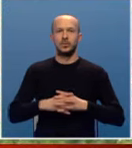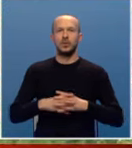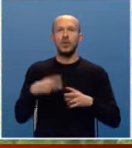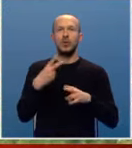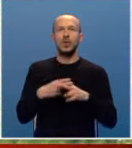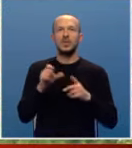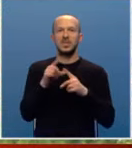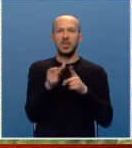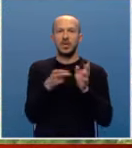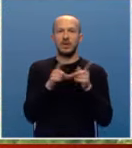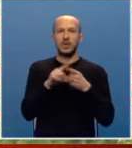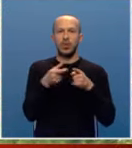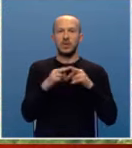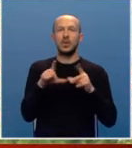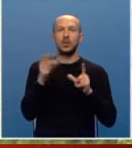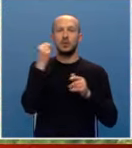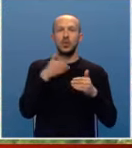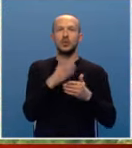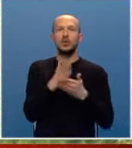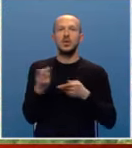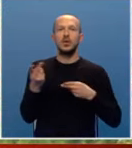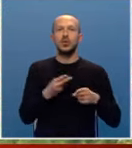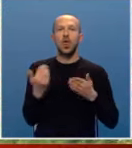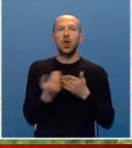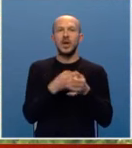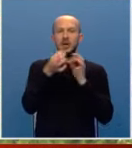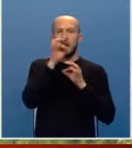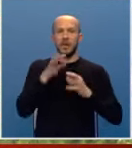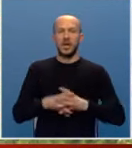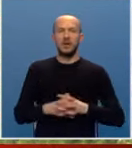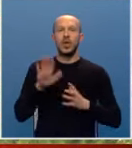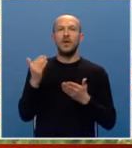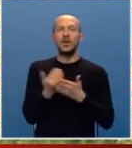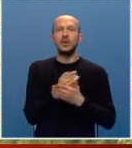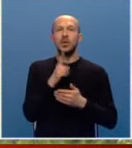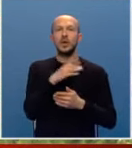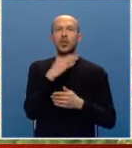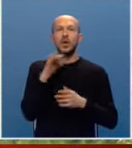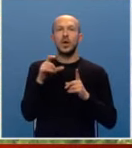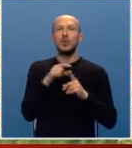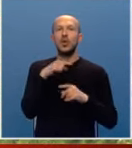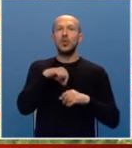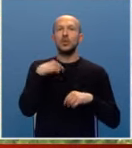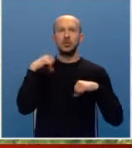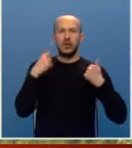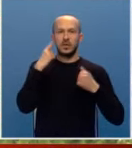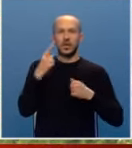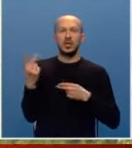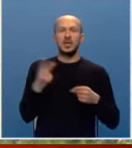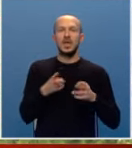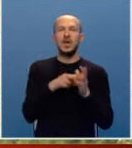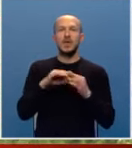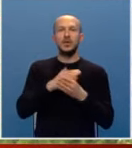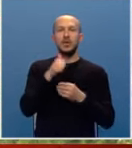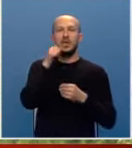Oboljelima od cistične fibroze u Srpskoj uskoro će biti dostupna nova terapija. Ova vijest koja za mnoge od njih život znači, stigla je upravo